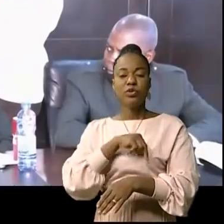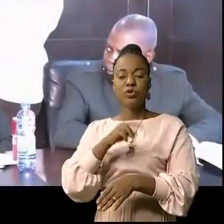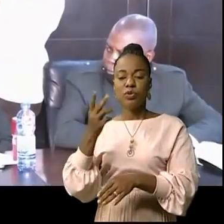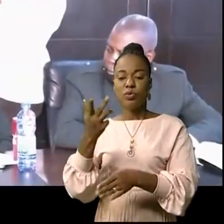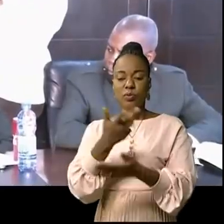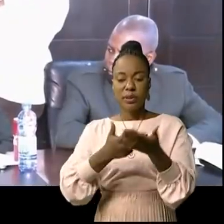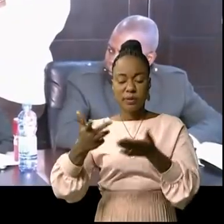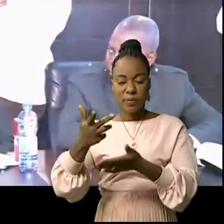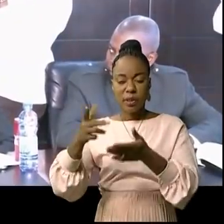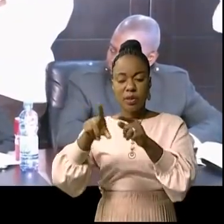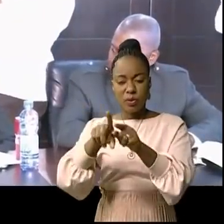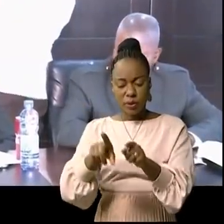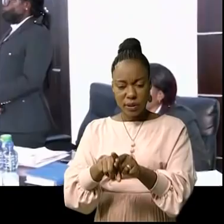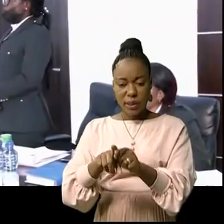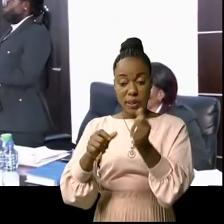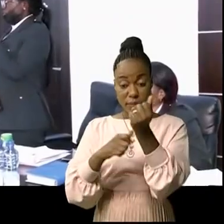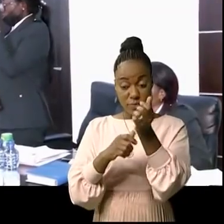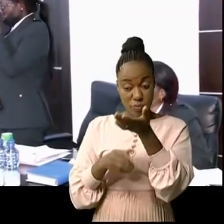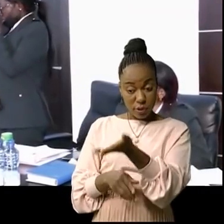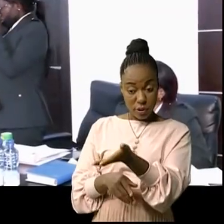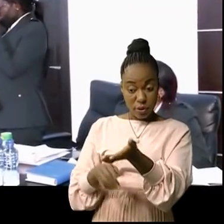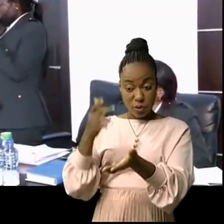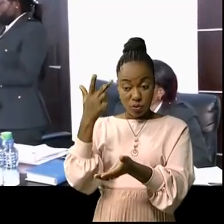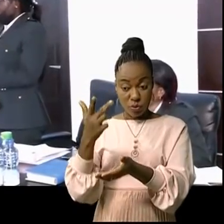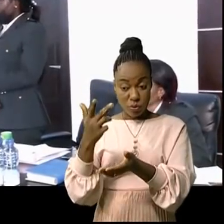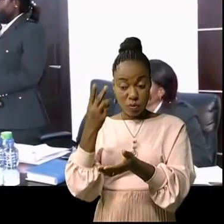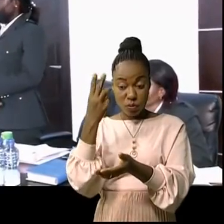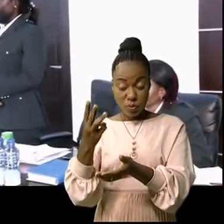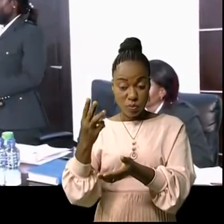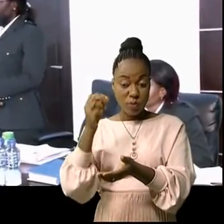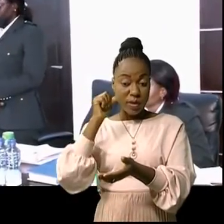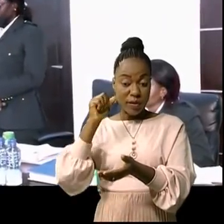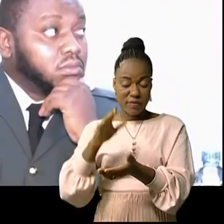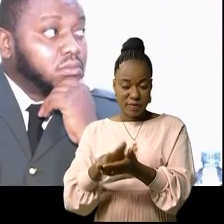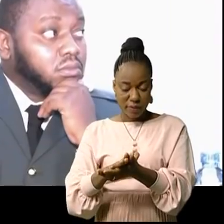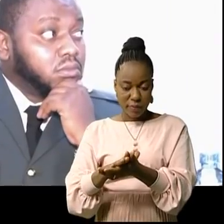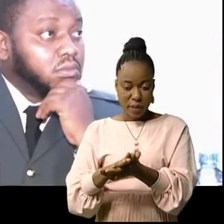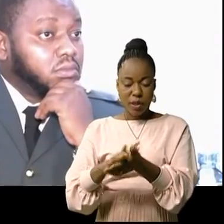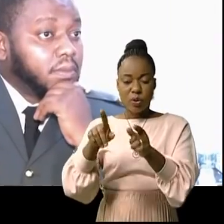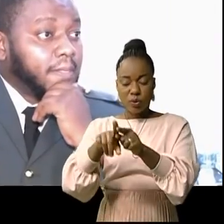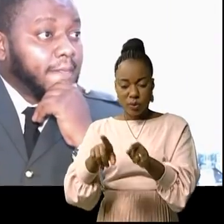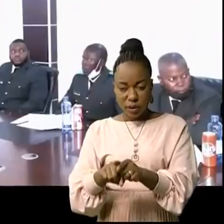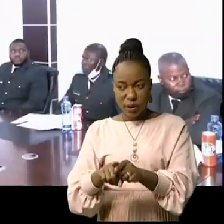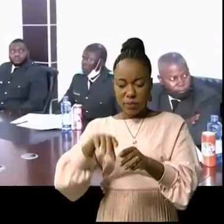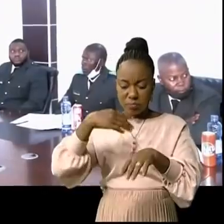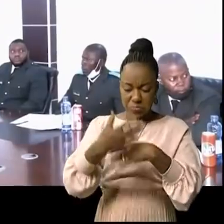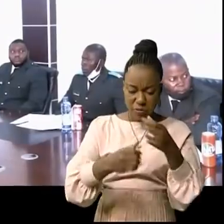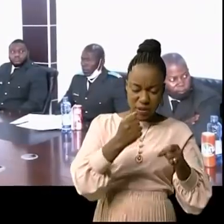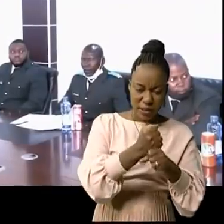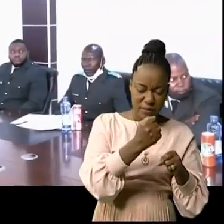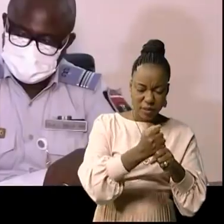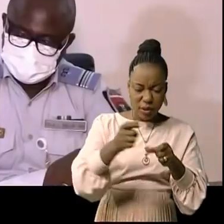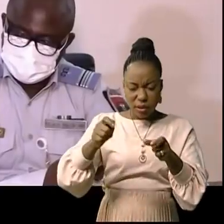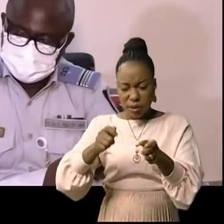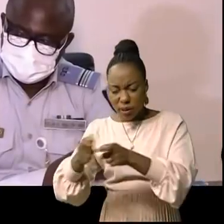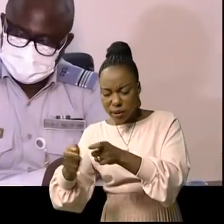semaines, ces dix cadres, dont trois femmes, ont suivi un stage d'immersion dans les différents services de l'administration